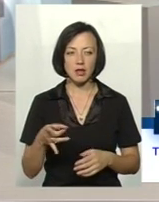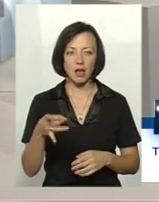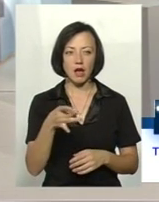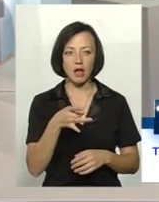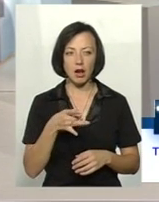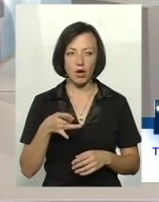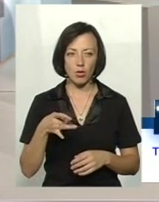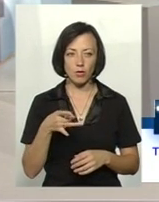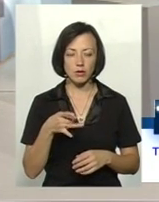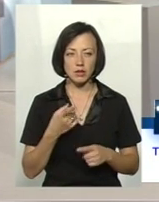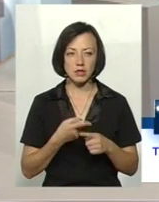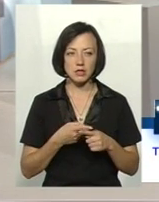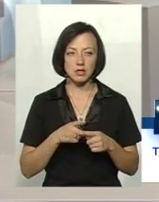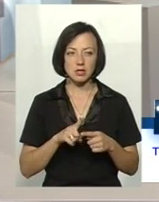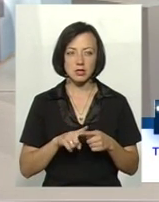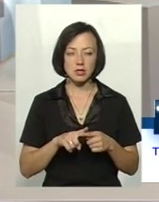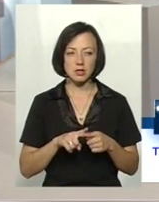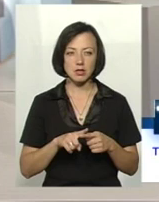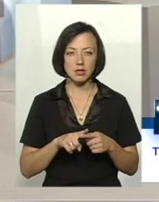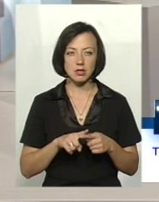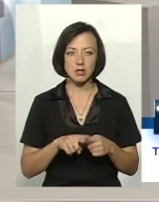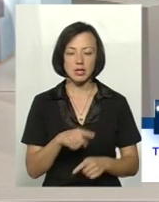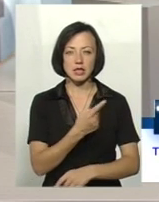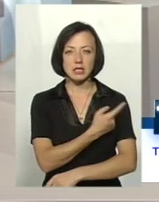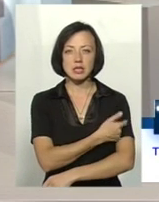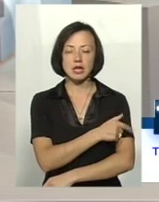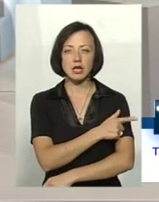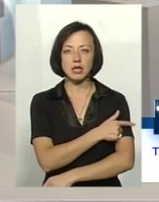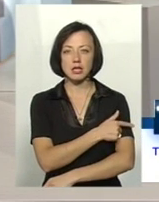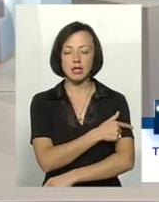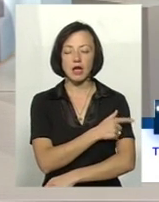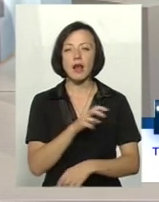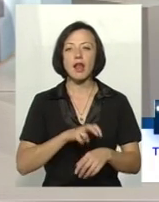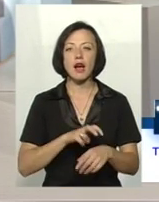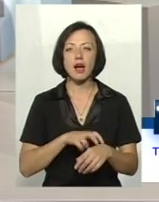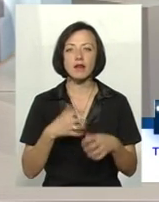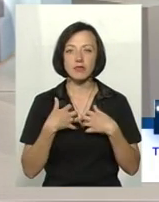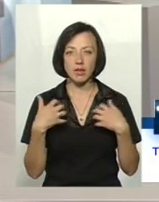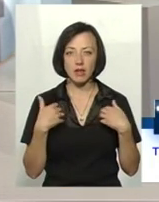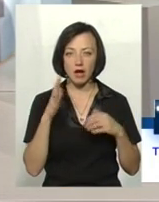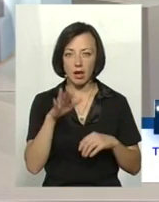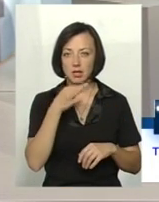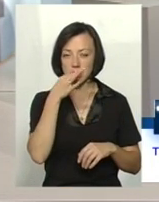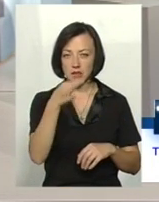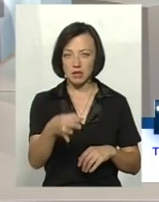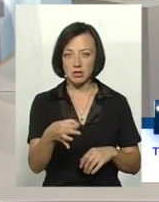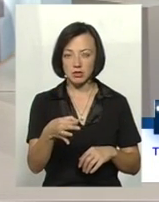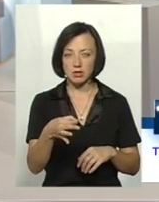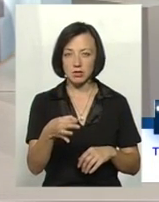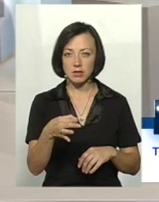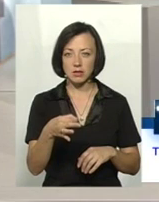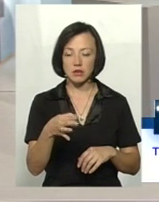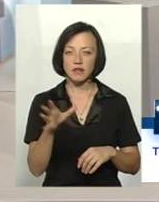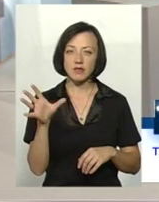цих так називаємих санітарних врачей. Пусть скажуть, чи всіх